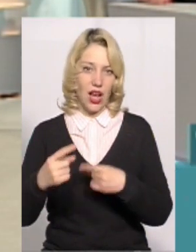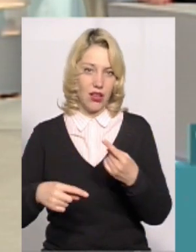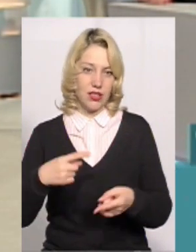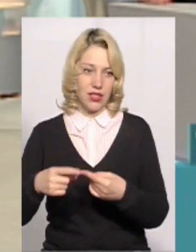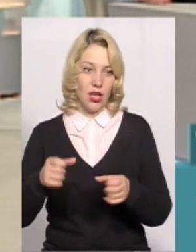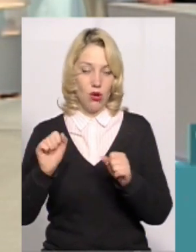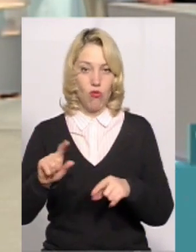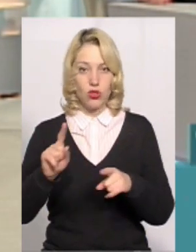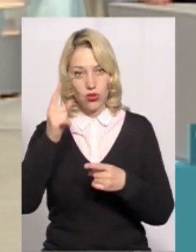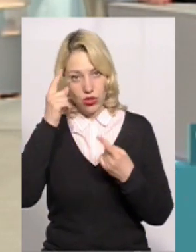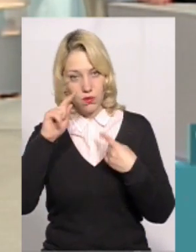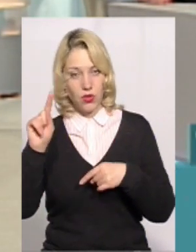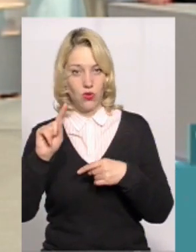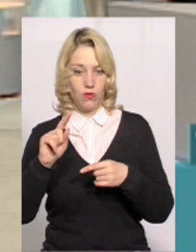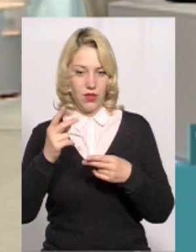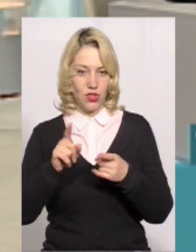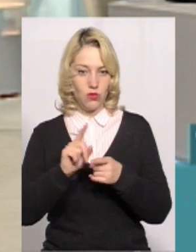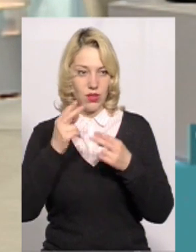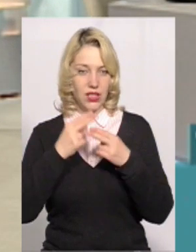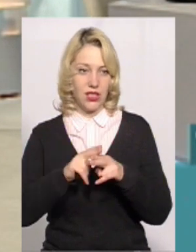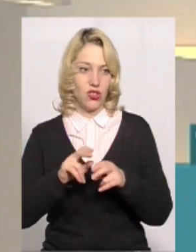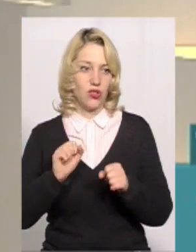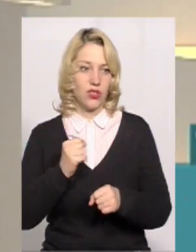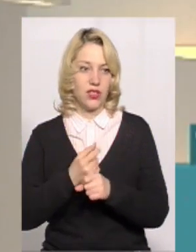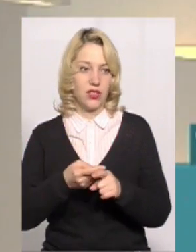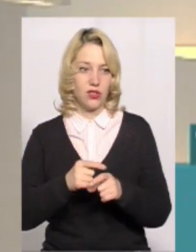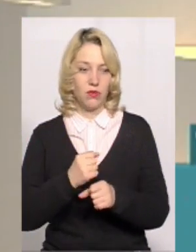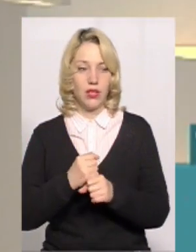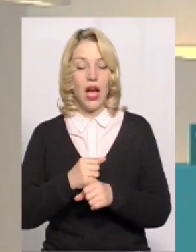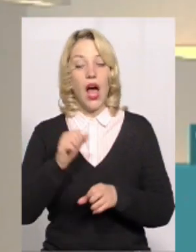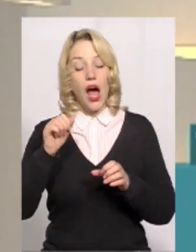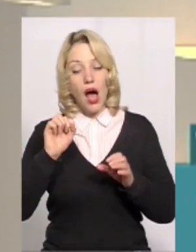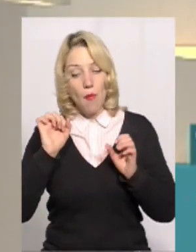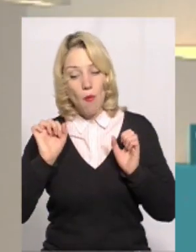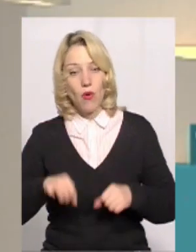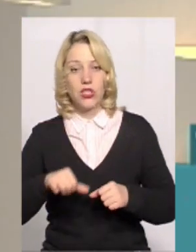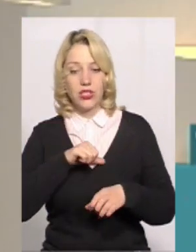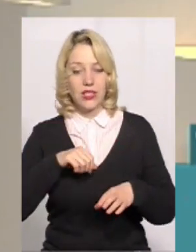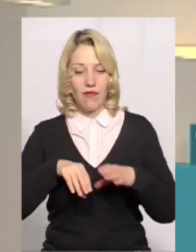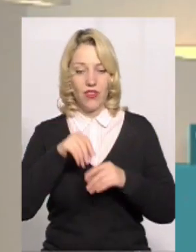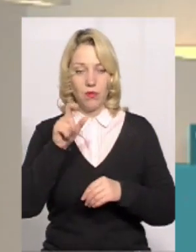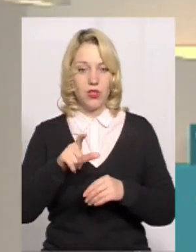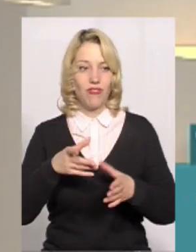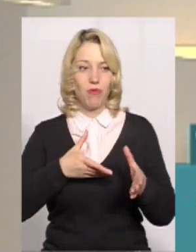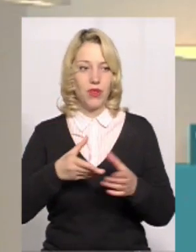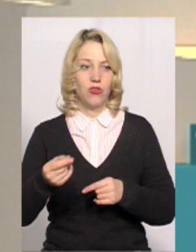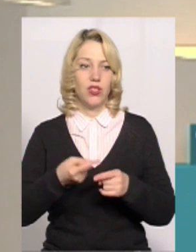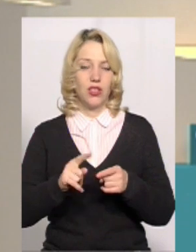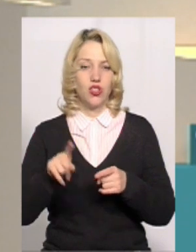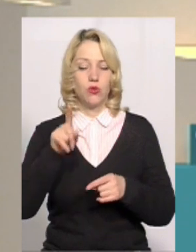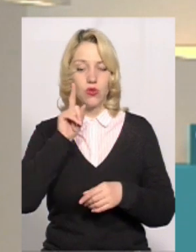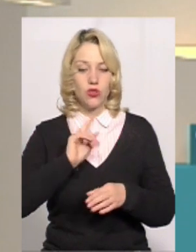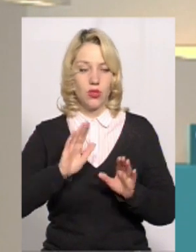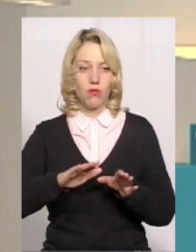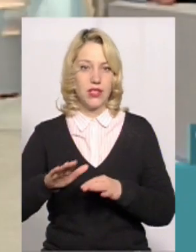Можна вже щось подумати і більш так технічно. А може от сам виборець вплинути на, от як в Красилові, так і в Хмельницькому, на те, щоб в зручніших